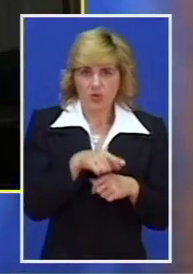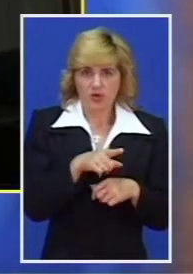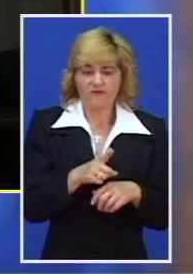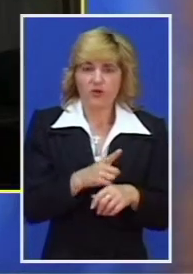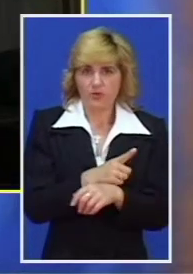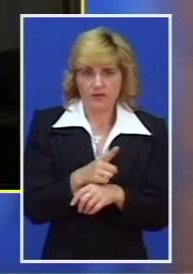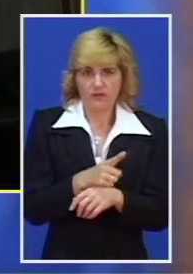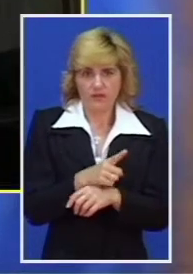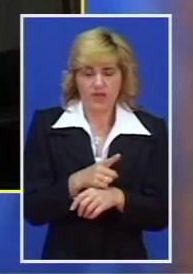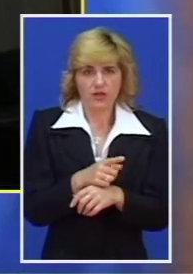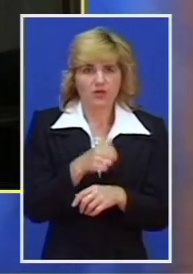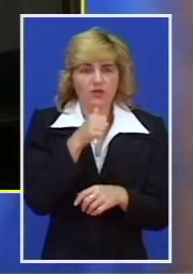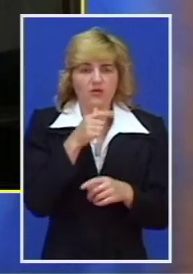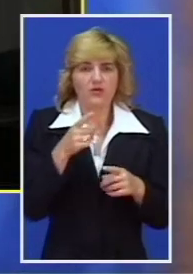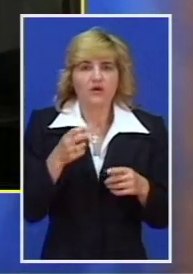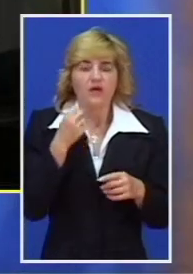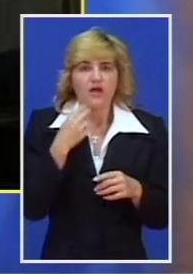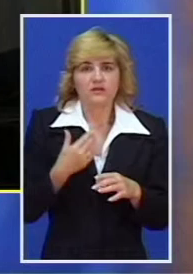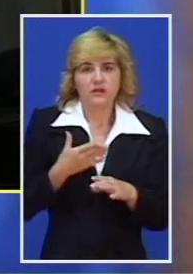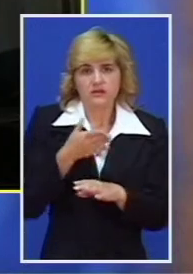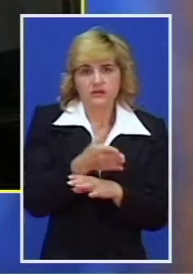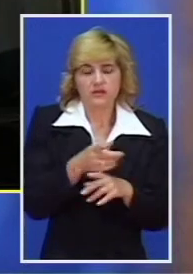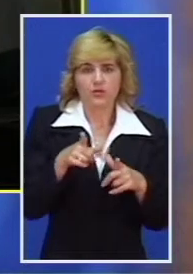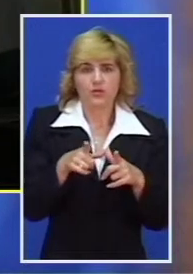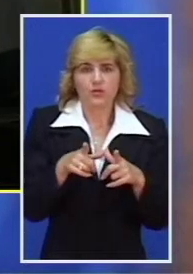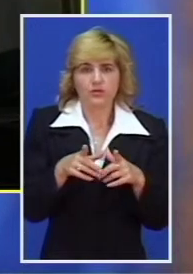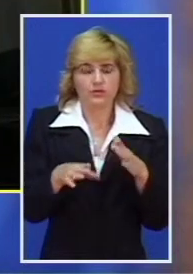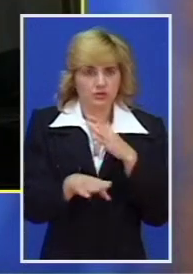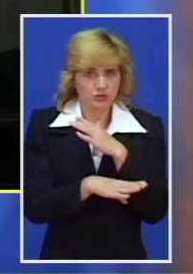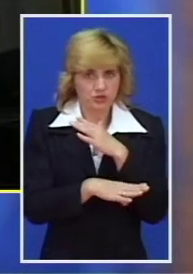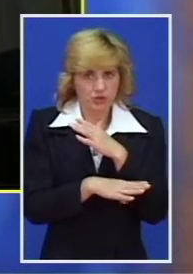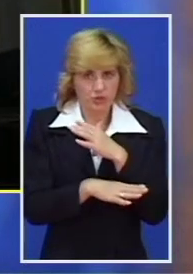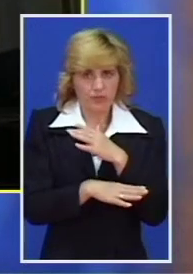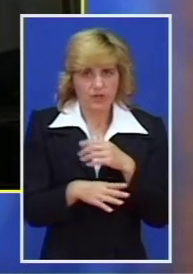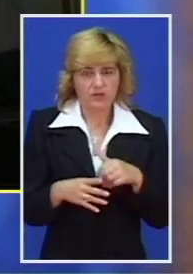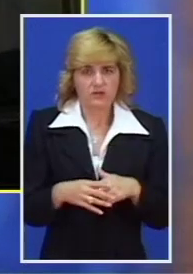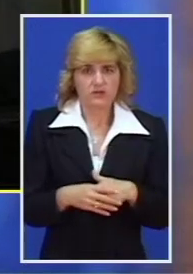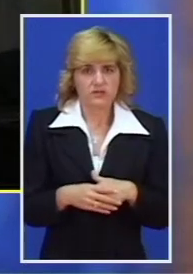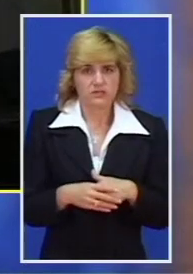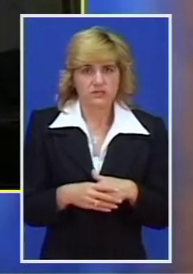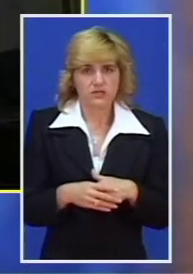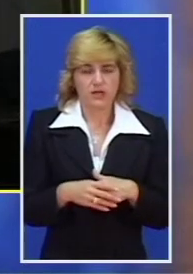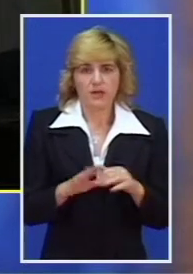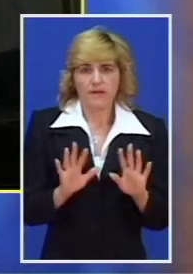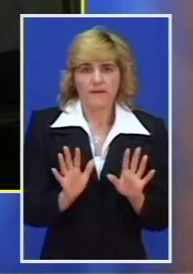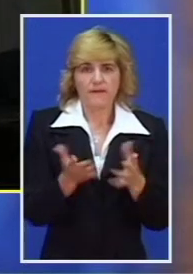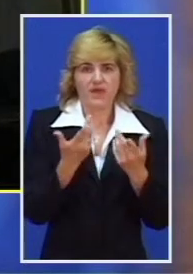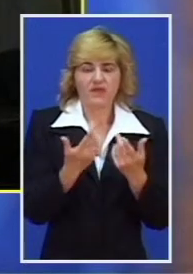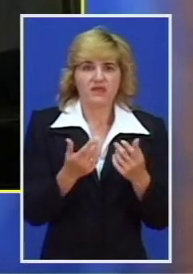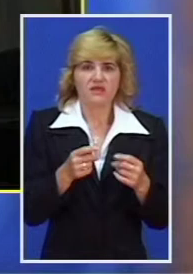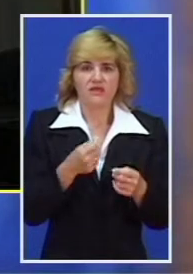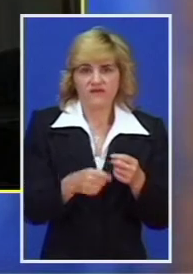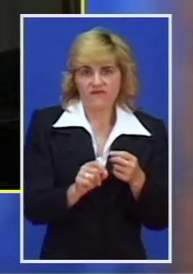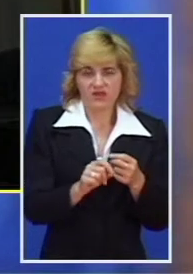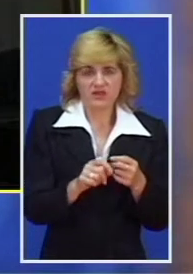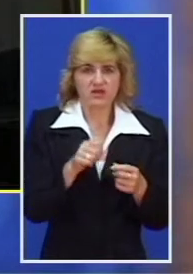je zabranjen ulazak boravak u šumi i paljenje te otvorene vatre